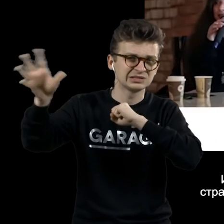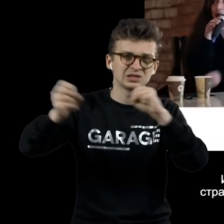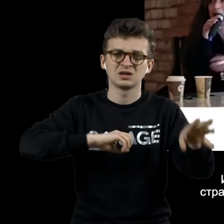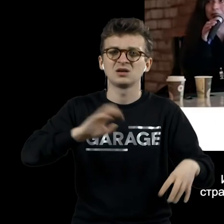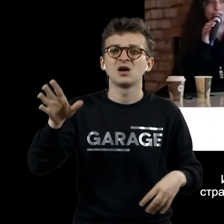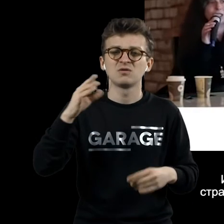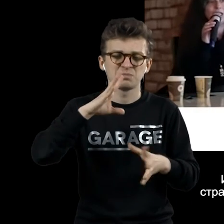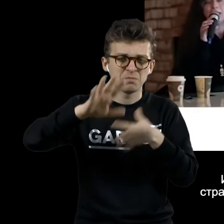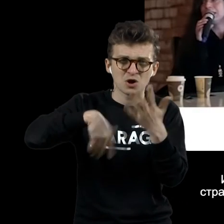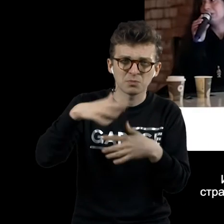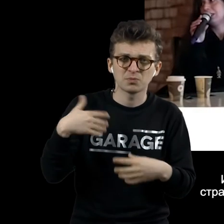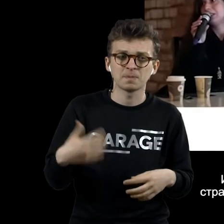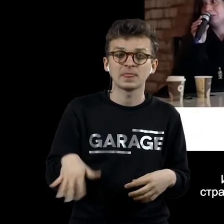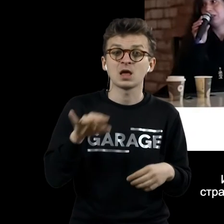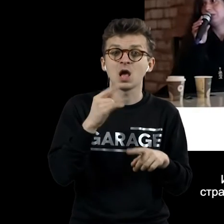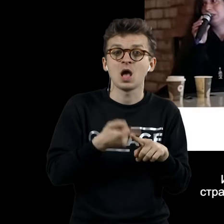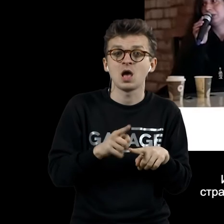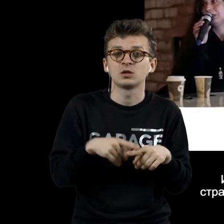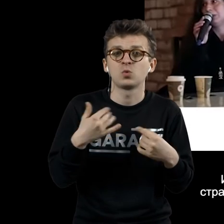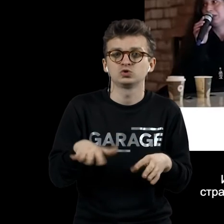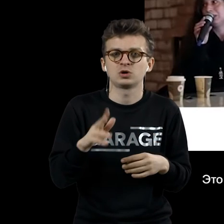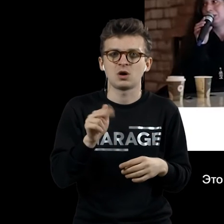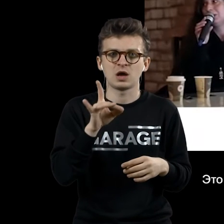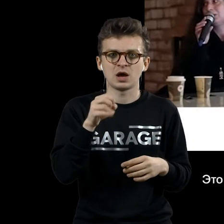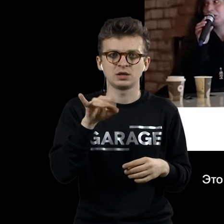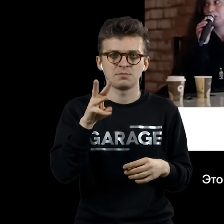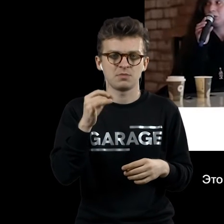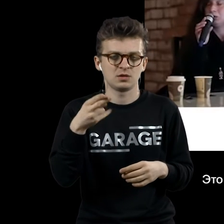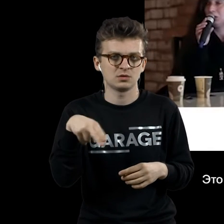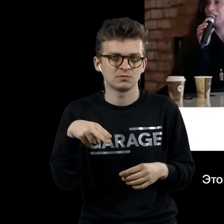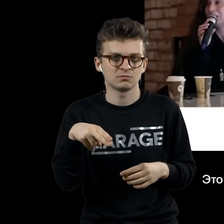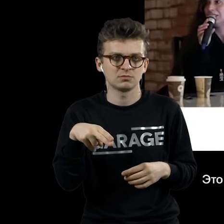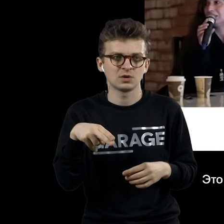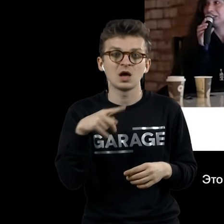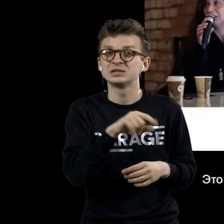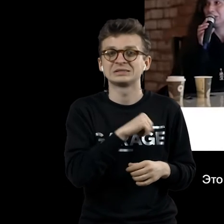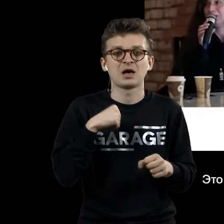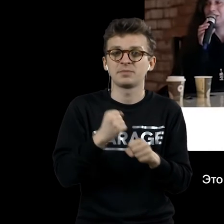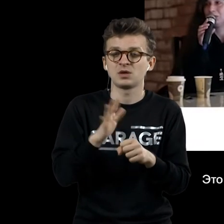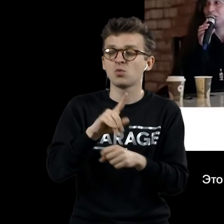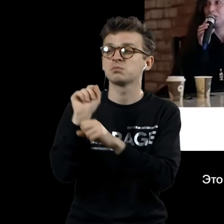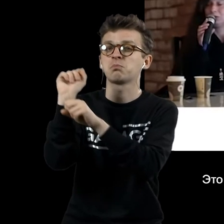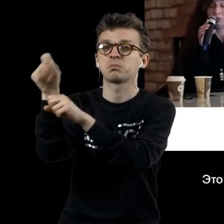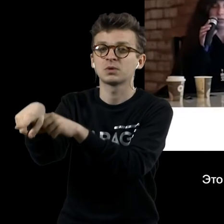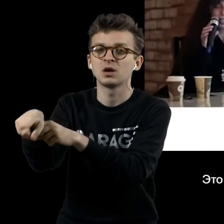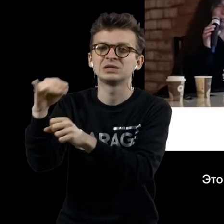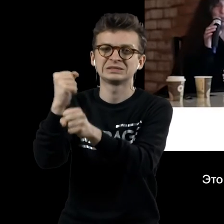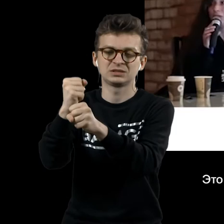страницы ее перемешаны, и является больным редимейдом. Это редимейд, который он сам не делал. Это редимейд, который